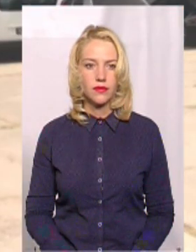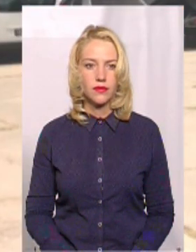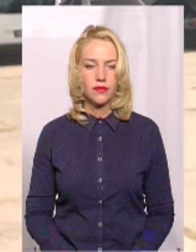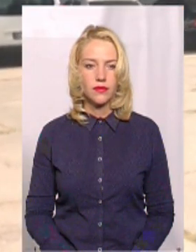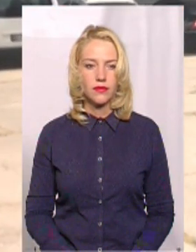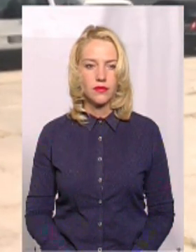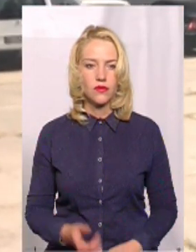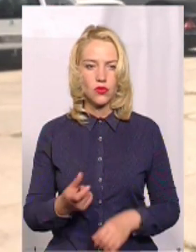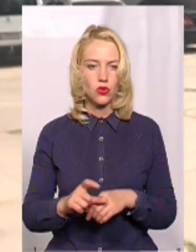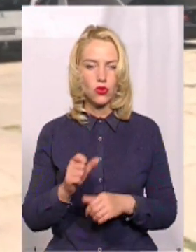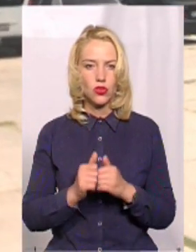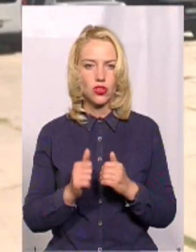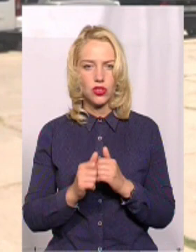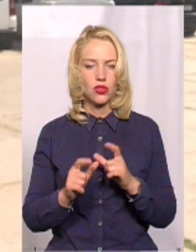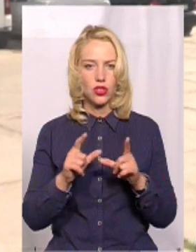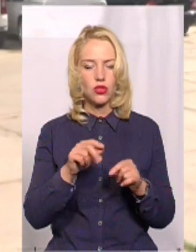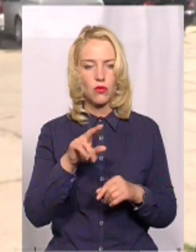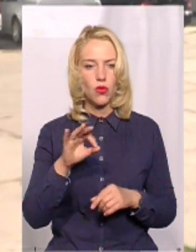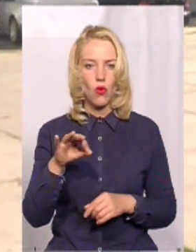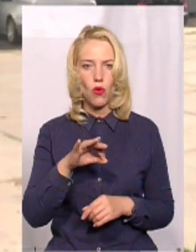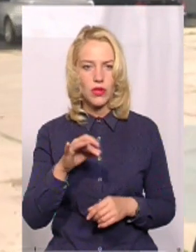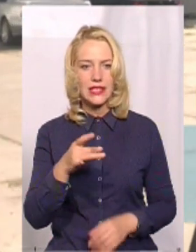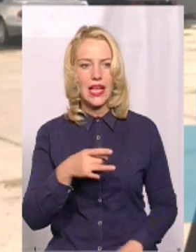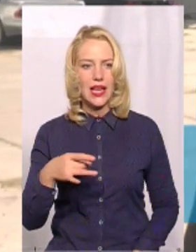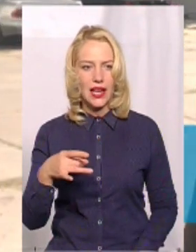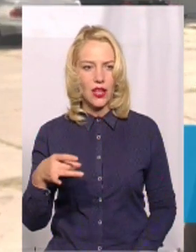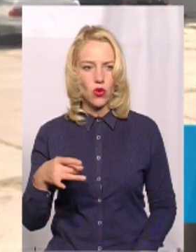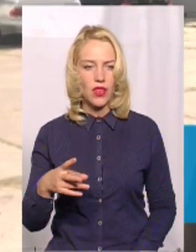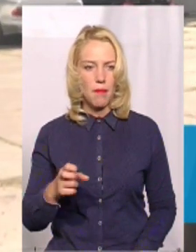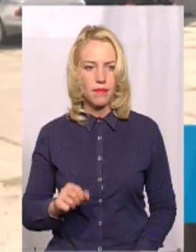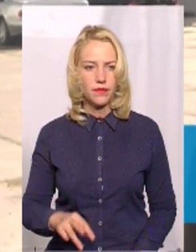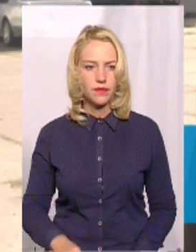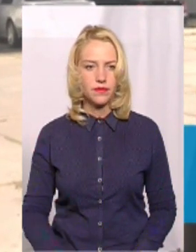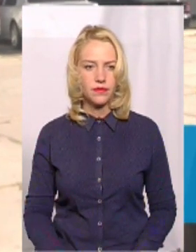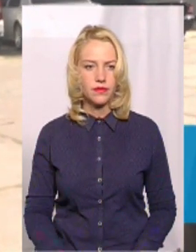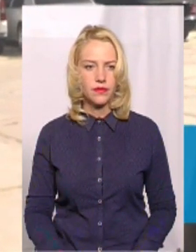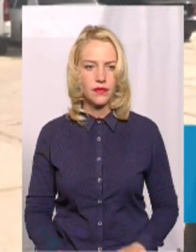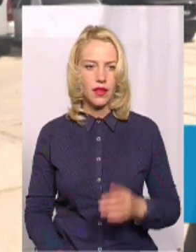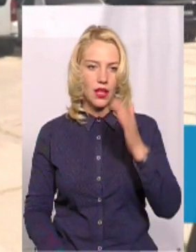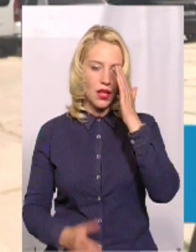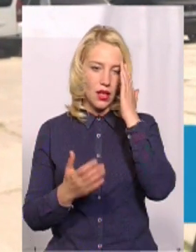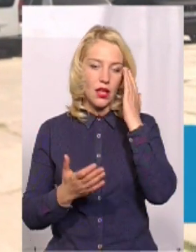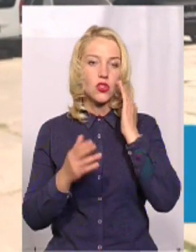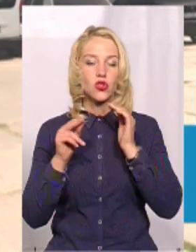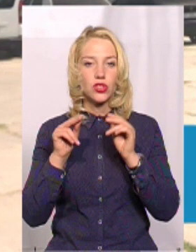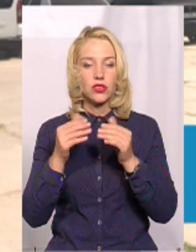Дуже часто їжджу саме по області, по районам і, чесно вам сказати,